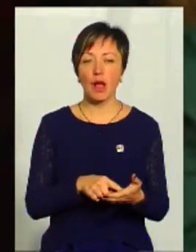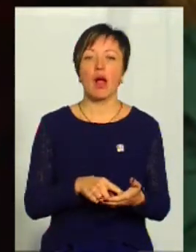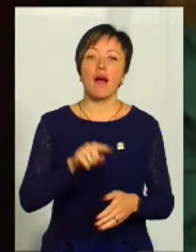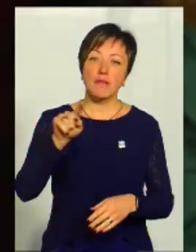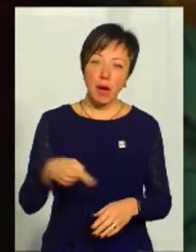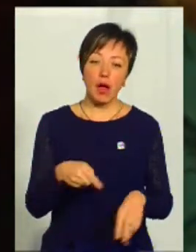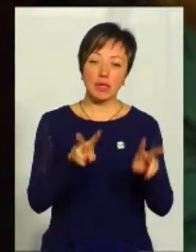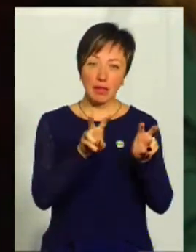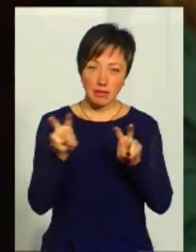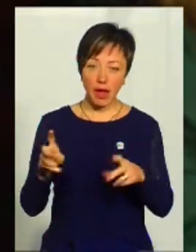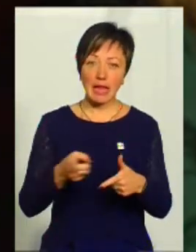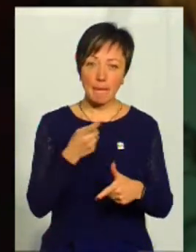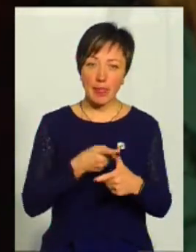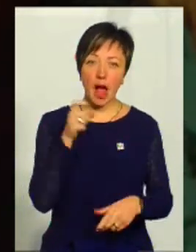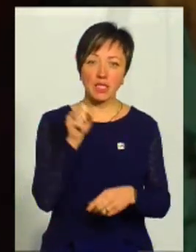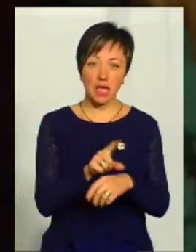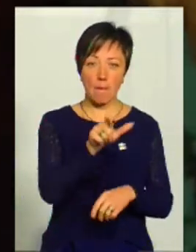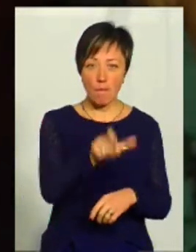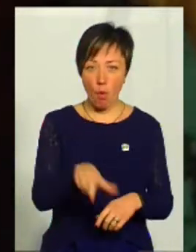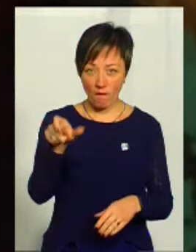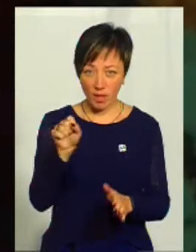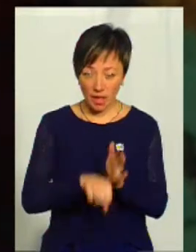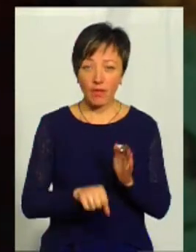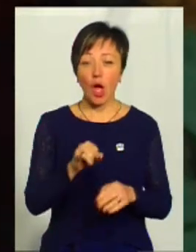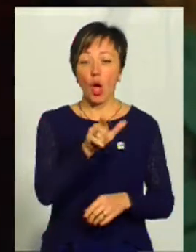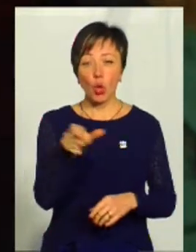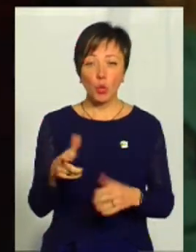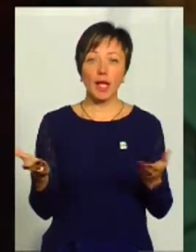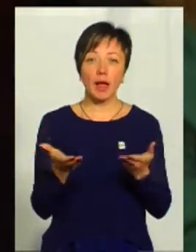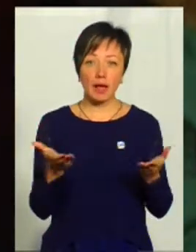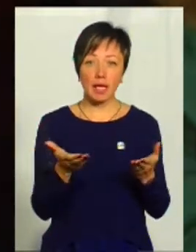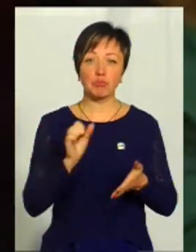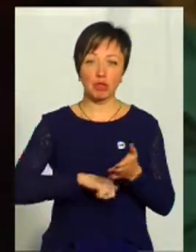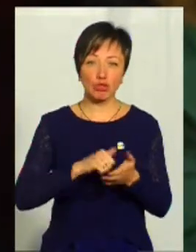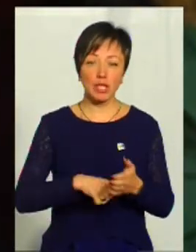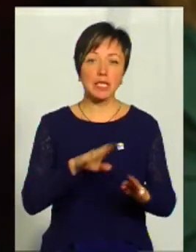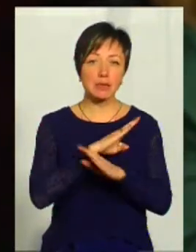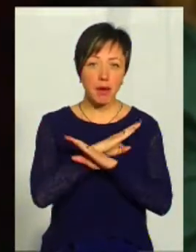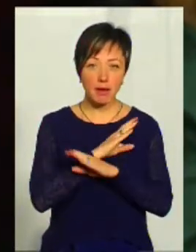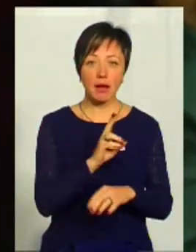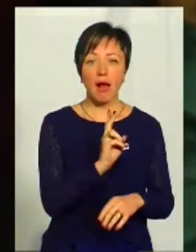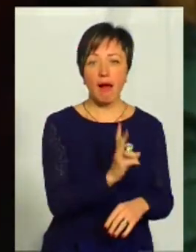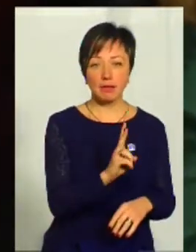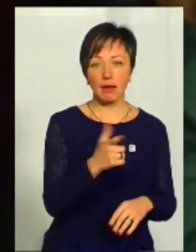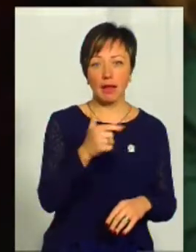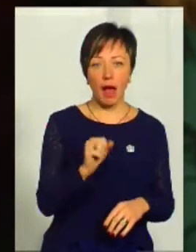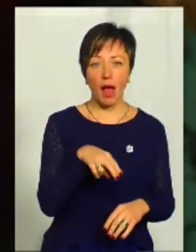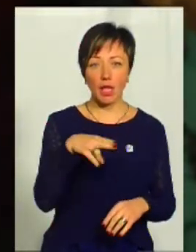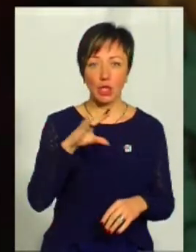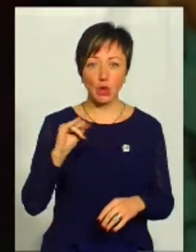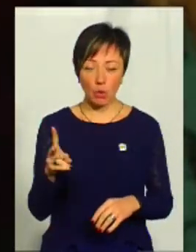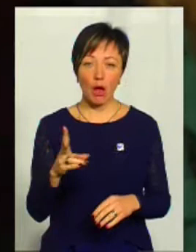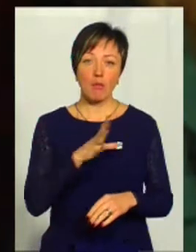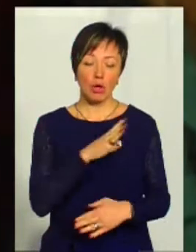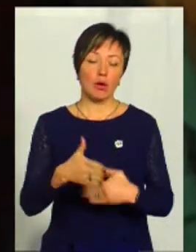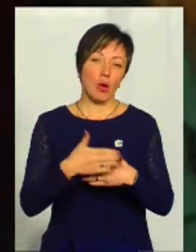назвати імена замовників, ці люди, які вчинені смерті Петри Нагандюк, коли покарання ми